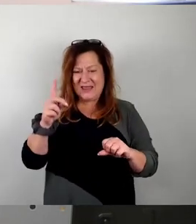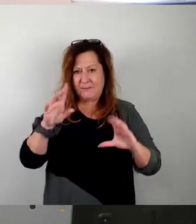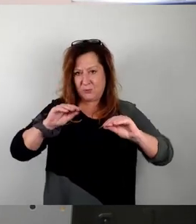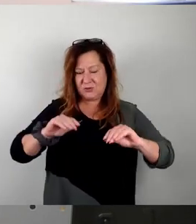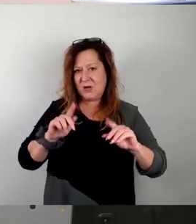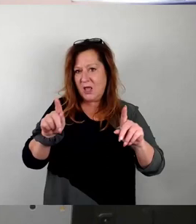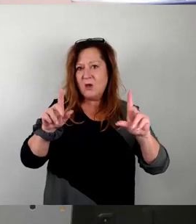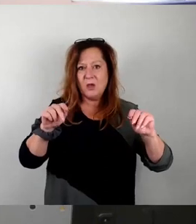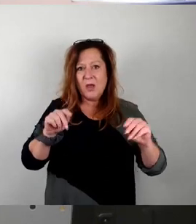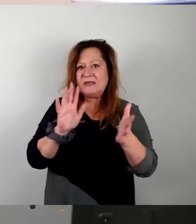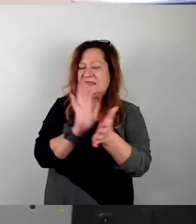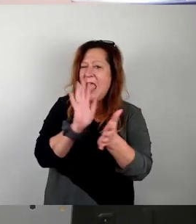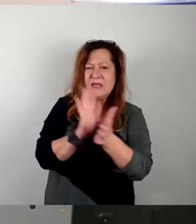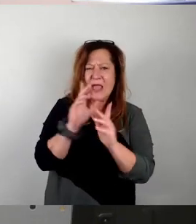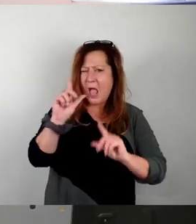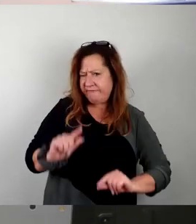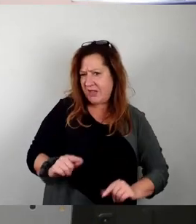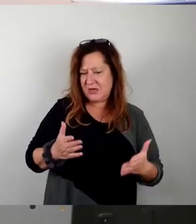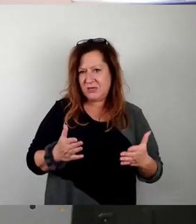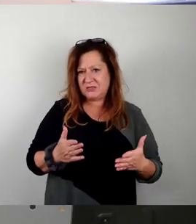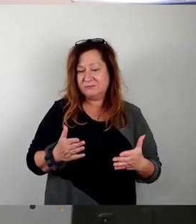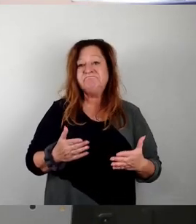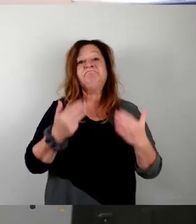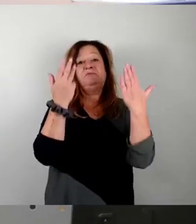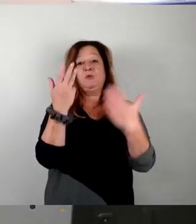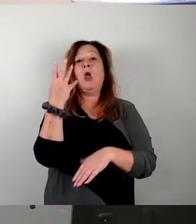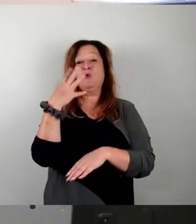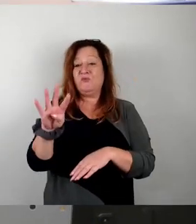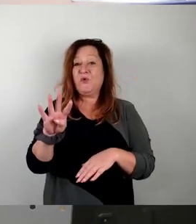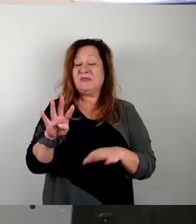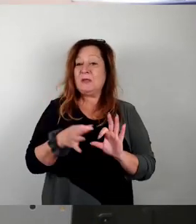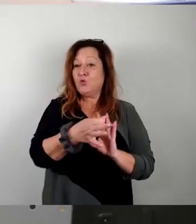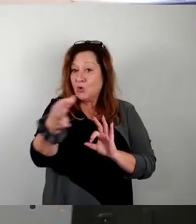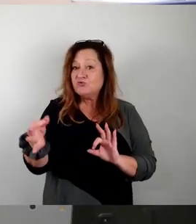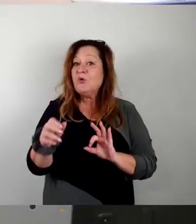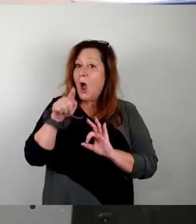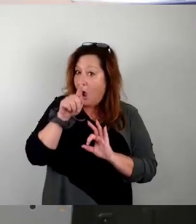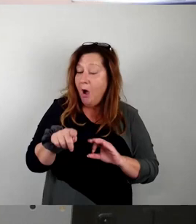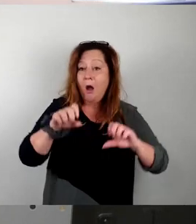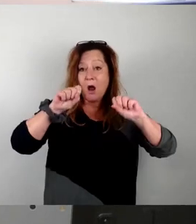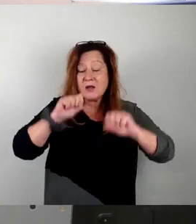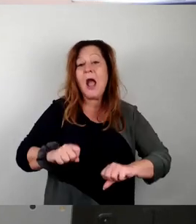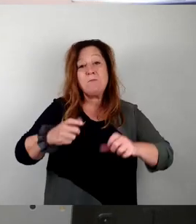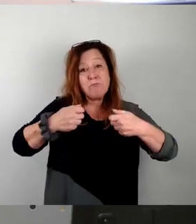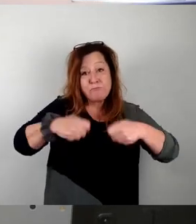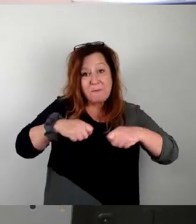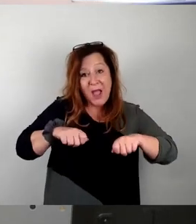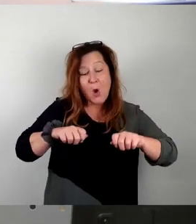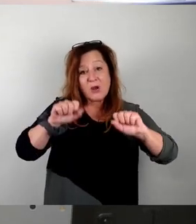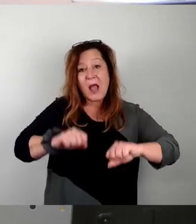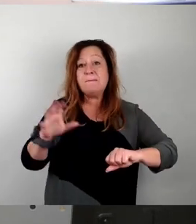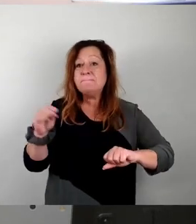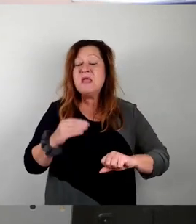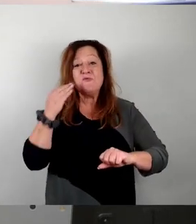ein sehr, sehr geringer Teil. Und 49 Grundstücke aber immerhin dafür geeignet wären, dass man die bebauen könnte mit Wohnungen, mit